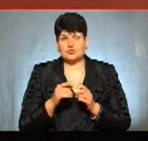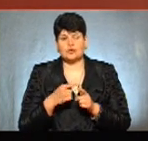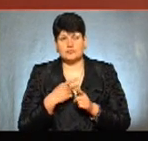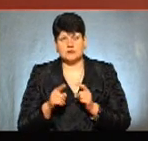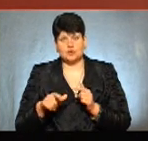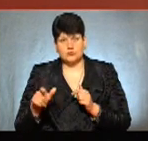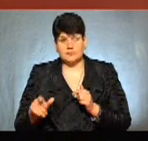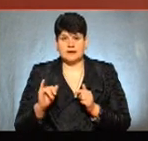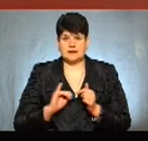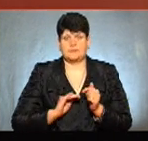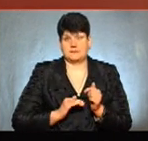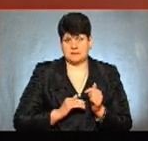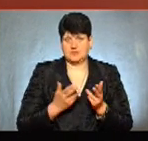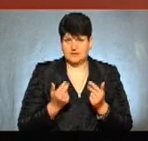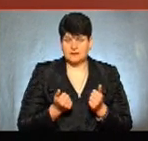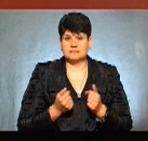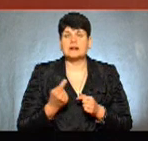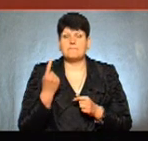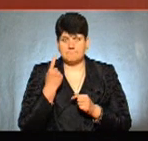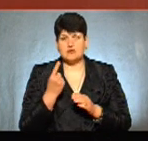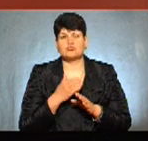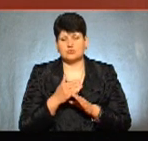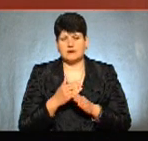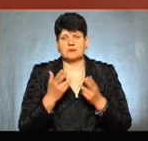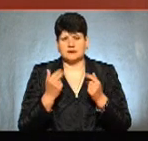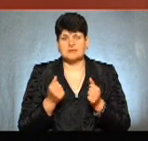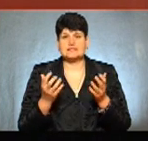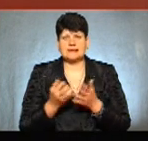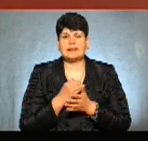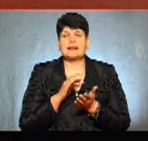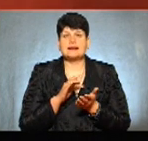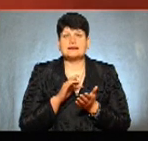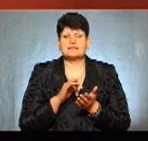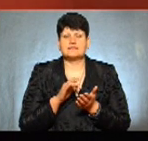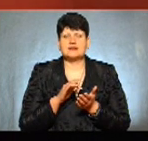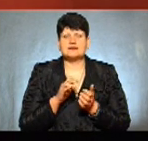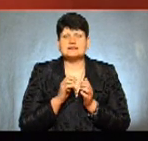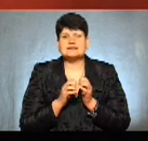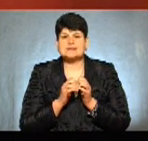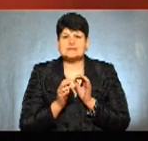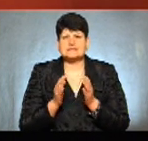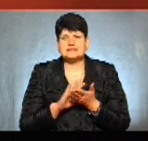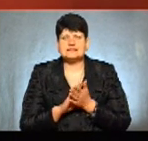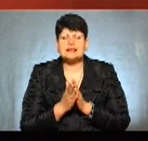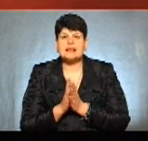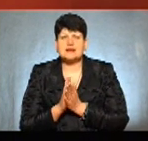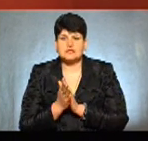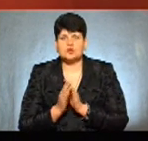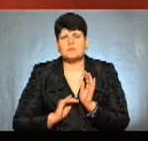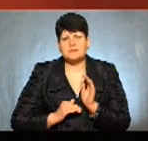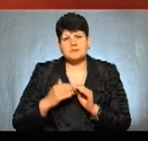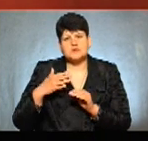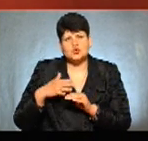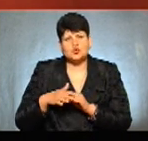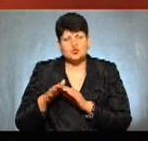підприємцями? Ну, в даному випадку, хоча б на першому етапі, найти оцю серединку, щоб на кінець, в принципі, і підприємці зрозуміли,